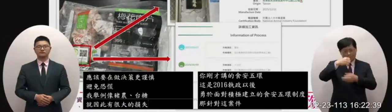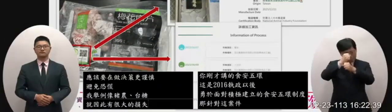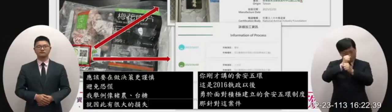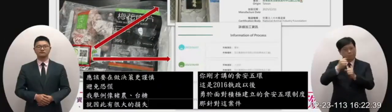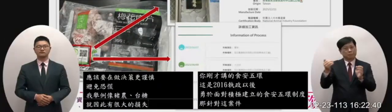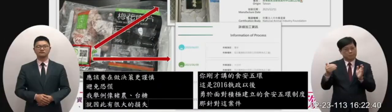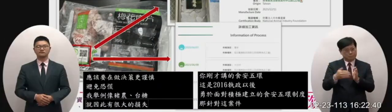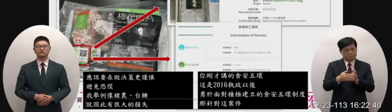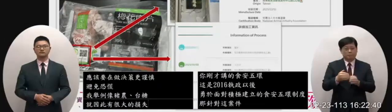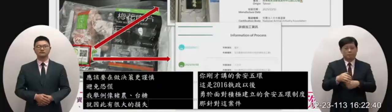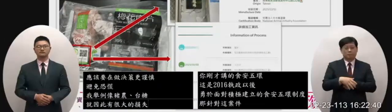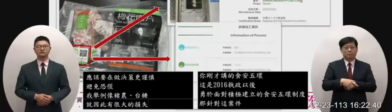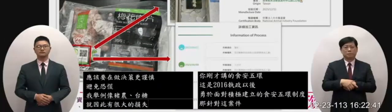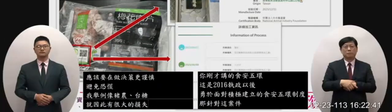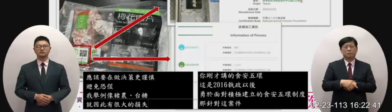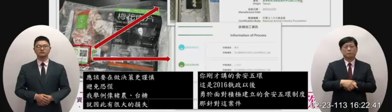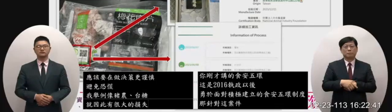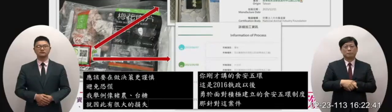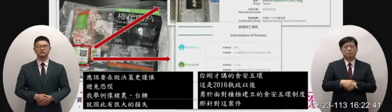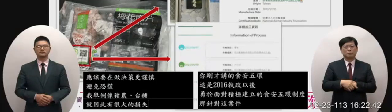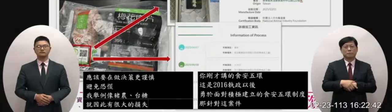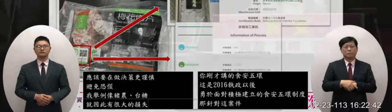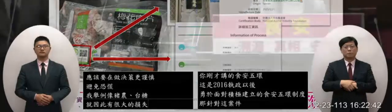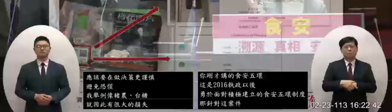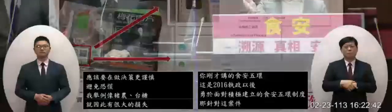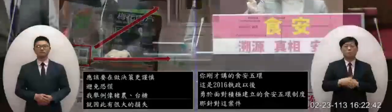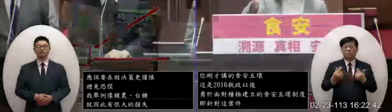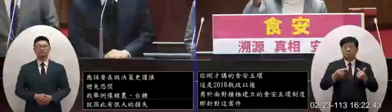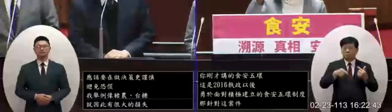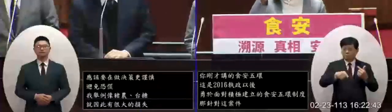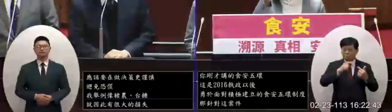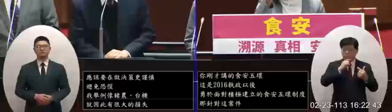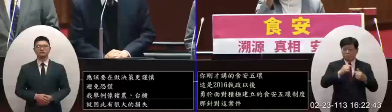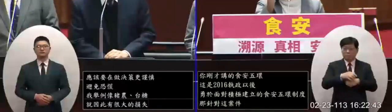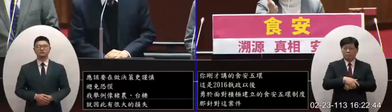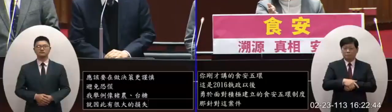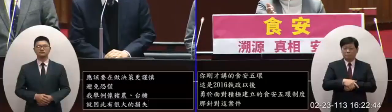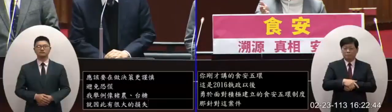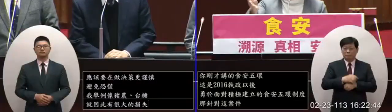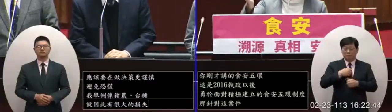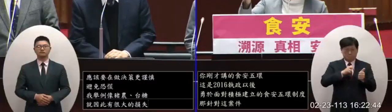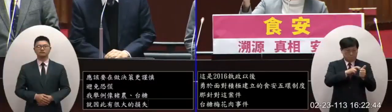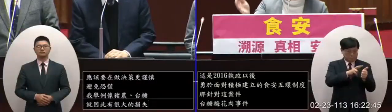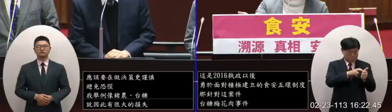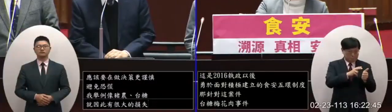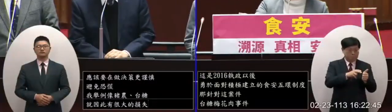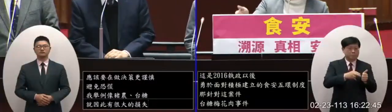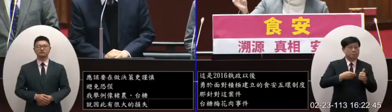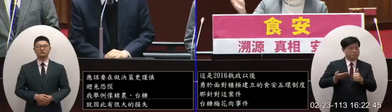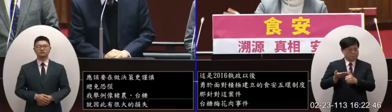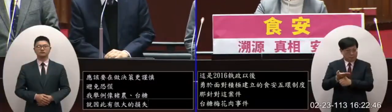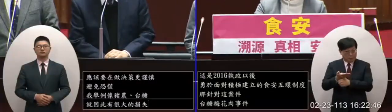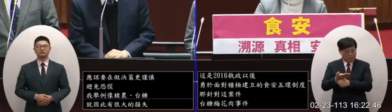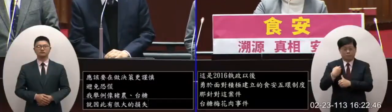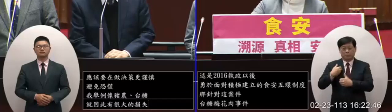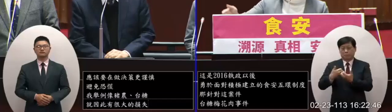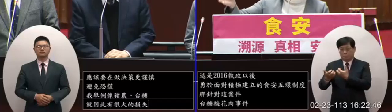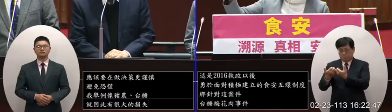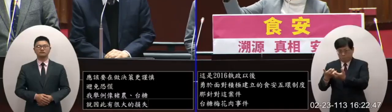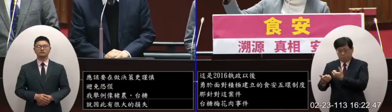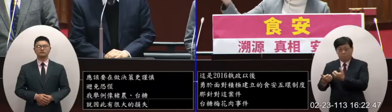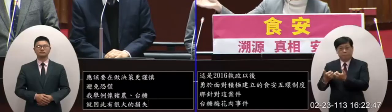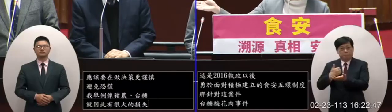了之後他在這個所謂的從養屠宰分裝